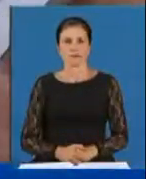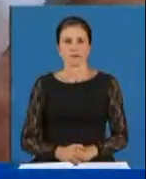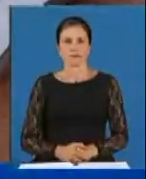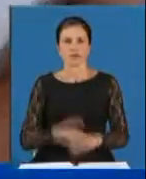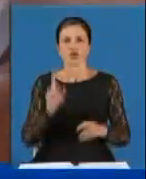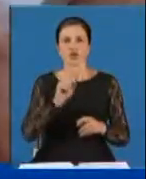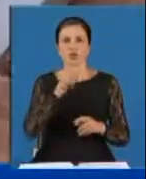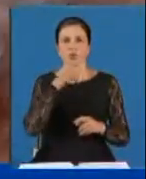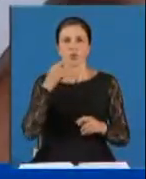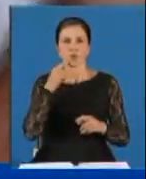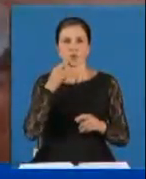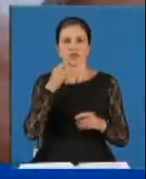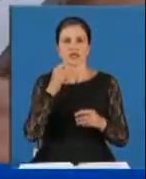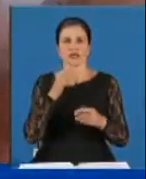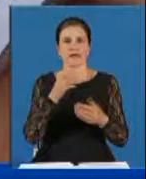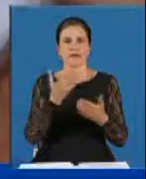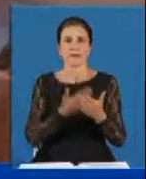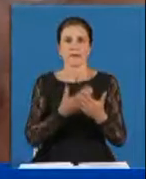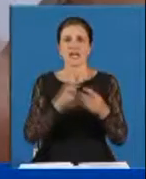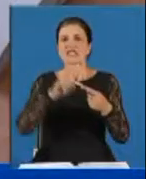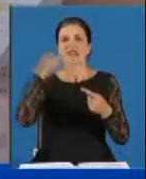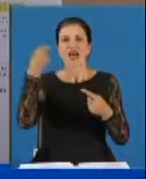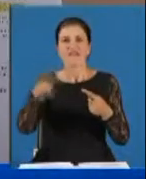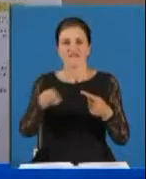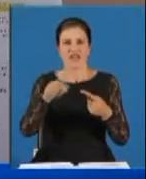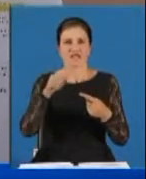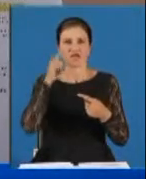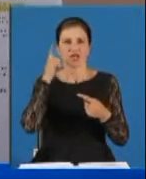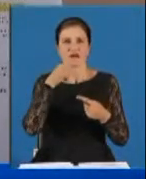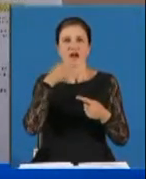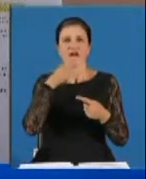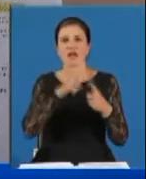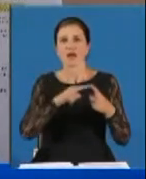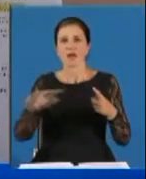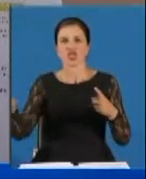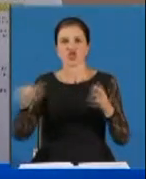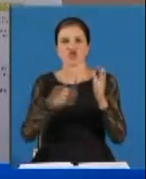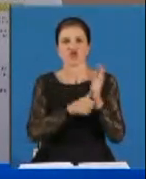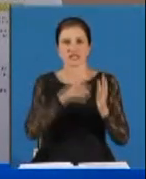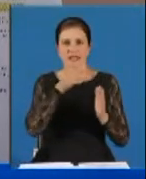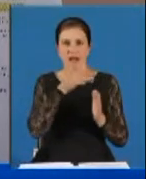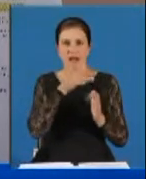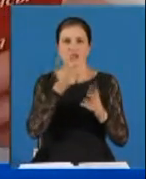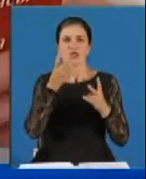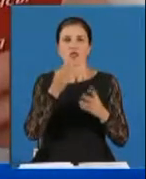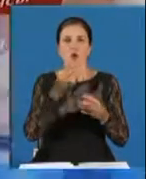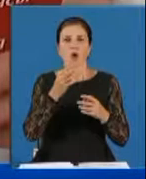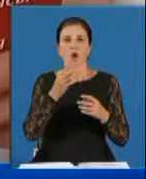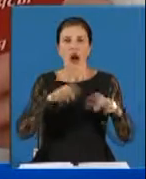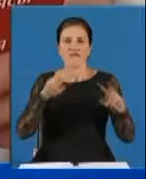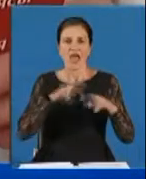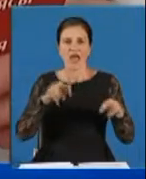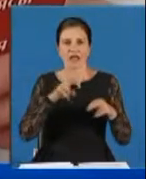О том, что русский вариант основного закона не соответствует кыргызскому, говорят на протяжении шести лет. Однако лингвистической